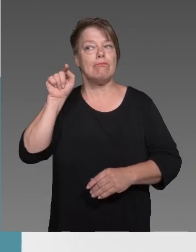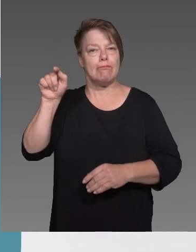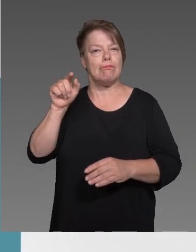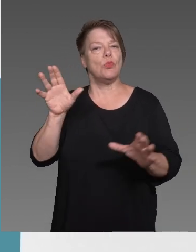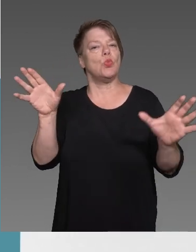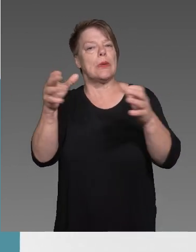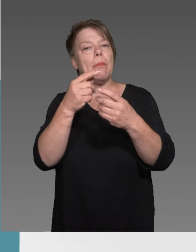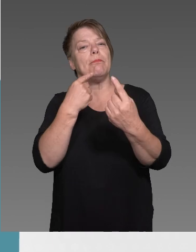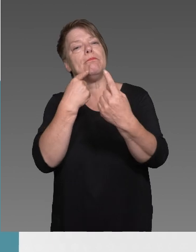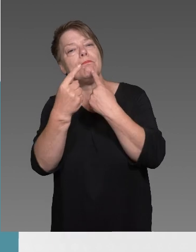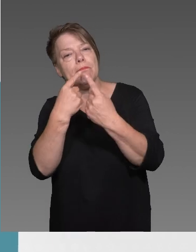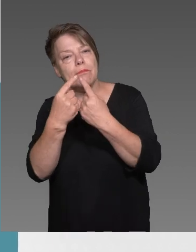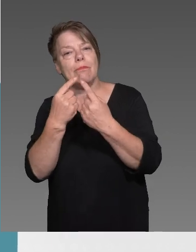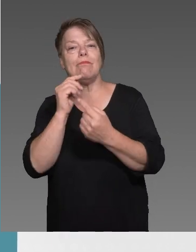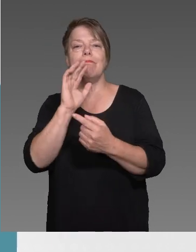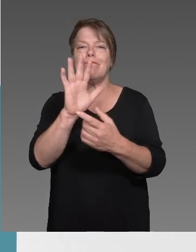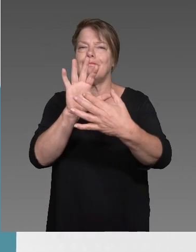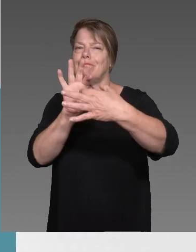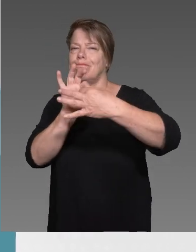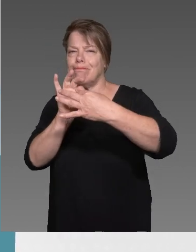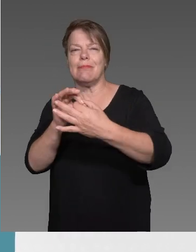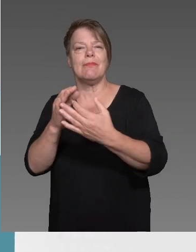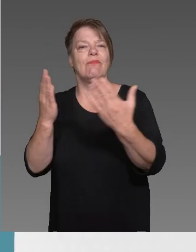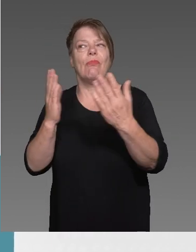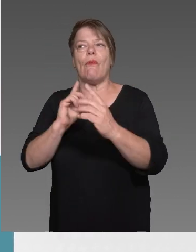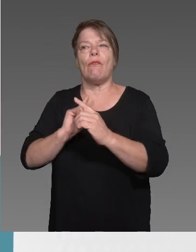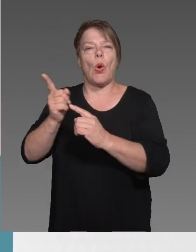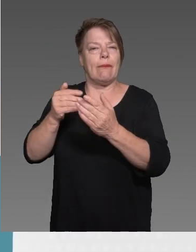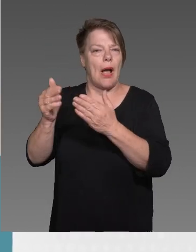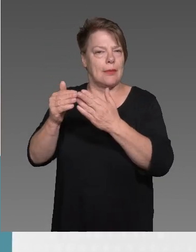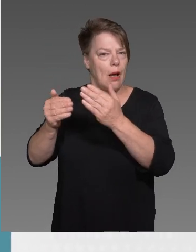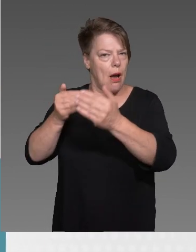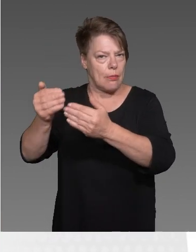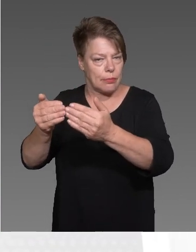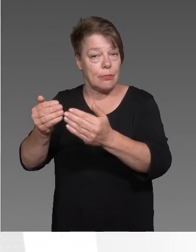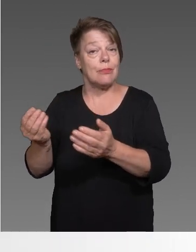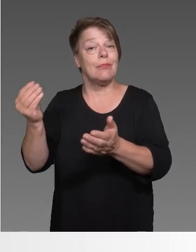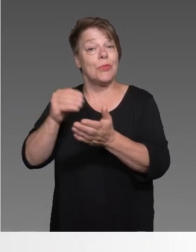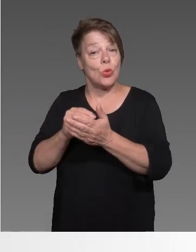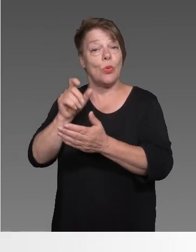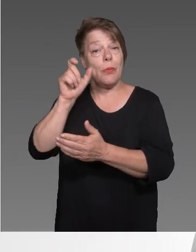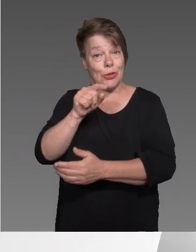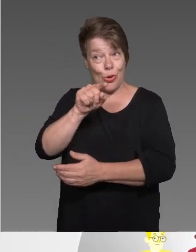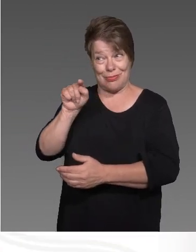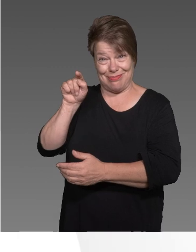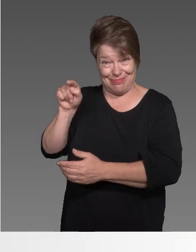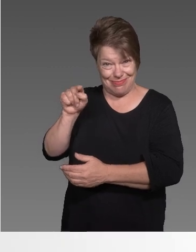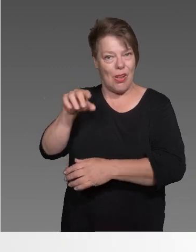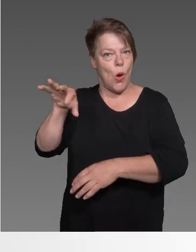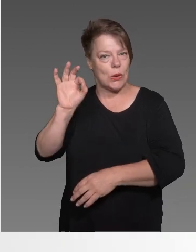Anliegen ernst. Gemeinsam wird besprochen, wer eine passende Anlaufstelle für Ihr Anliegen sein könnte. Zudem kann die